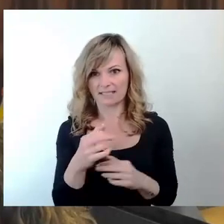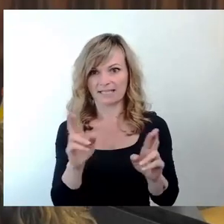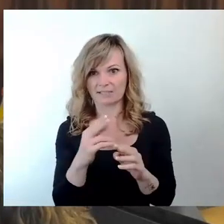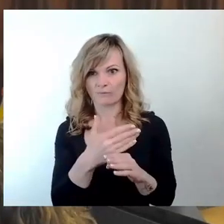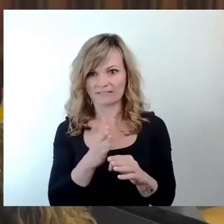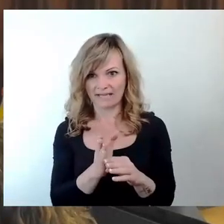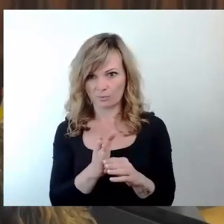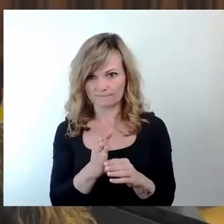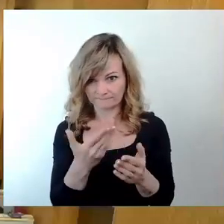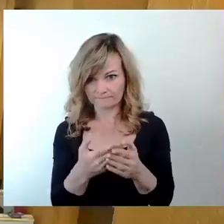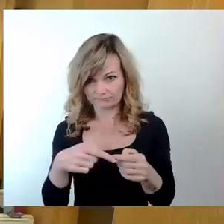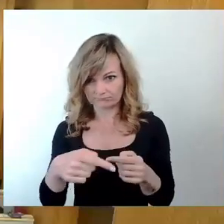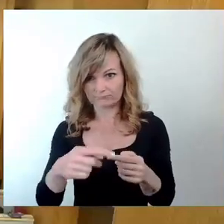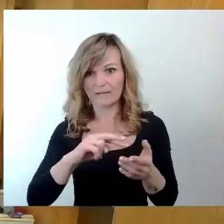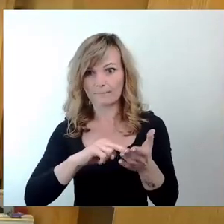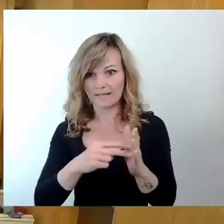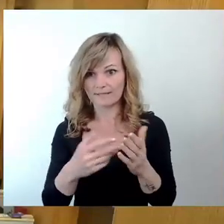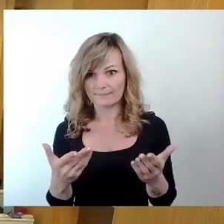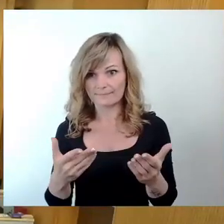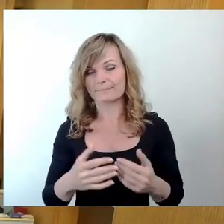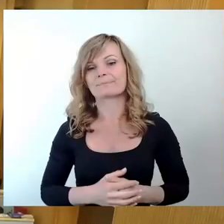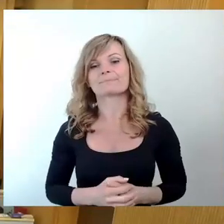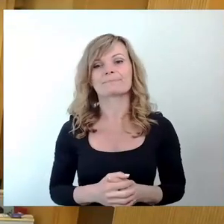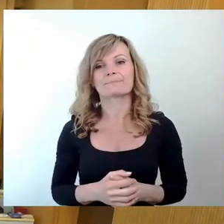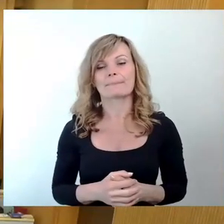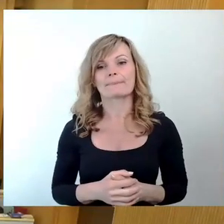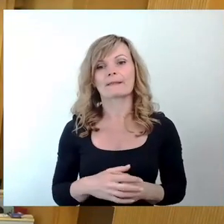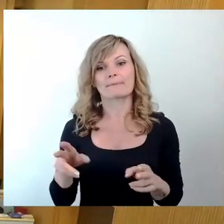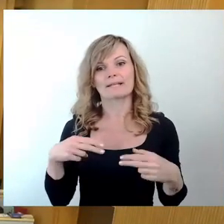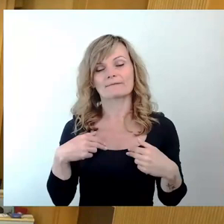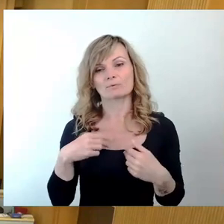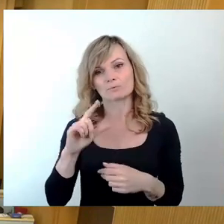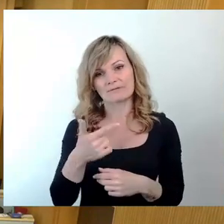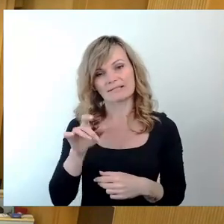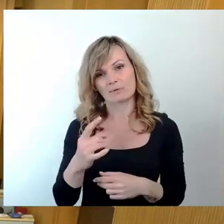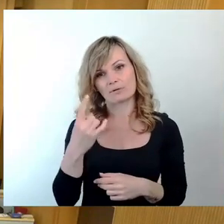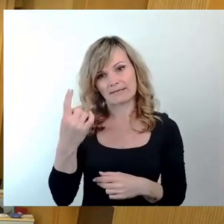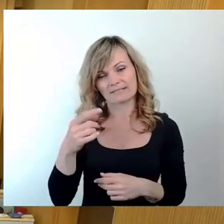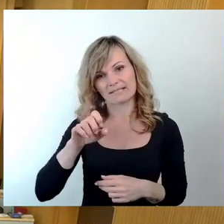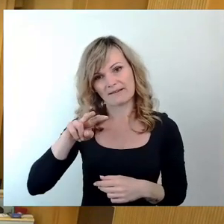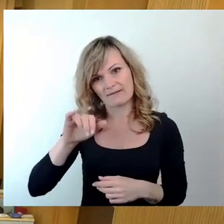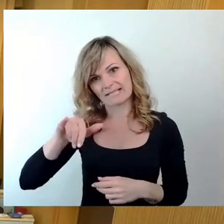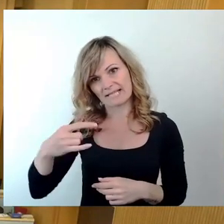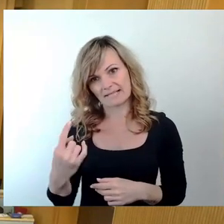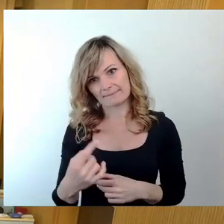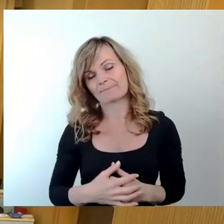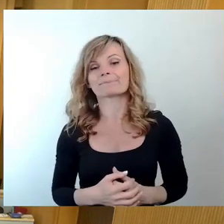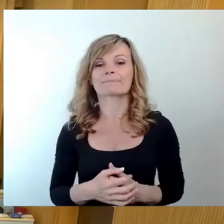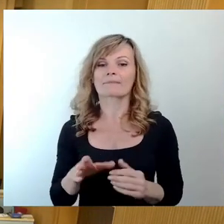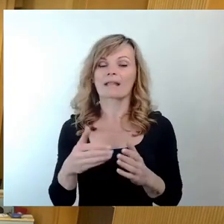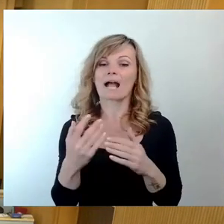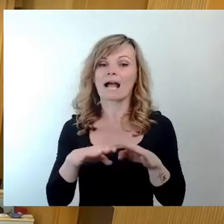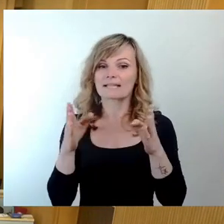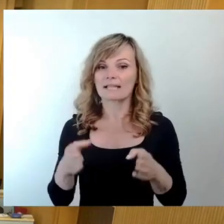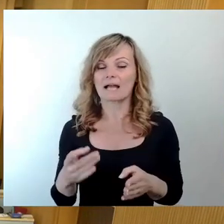vielen Dank. Die Beantwortung über die zweite Bürgermeisterin, Eva Jenig, bitte. Vorausgeschickt noch mal, bei der Anlage handelt es sich nicht um eine